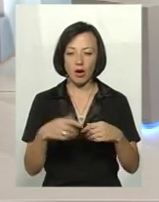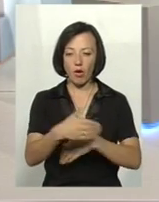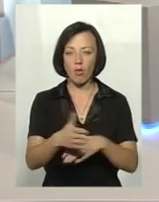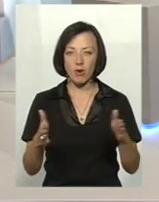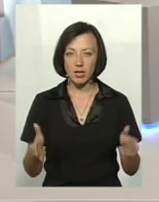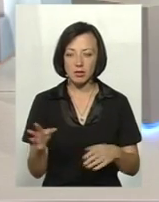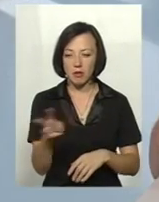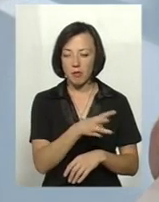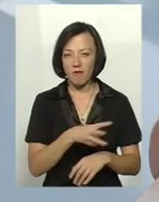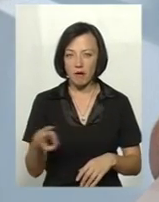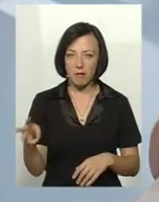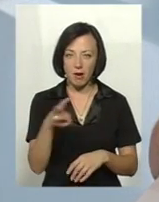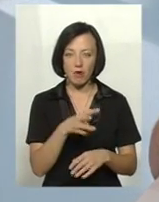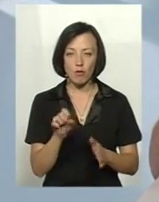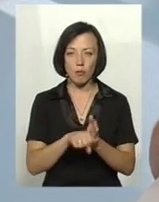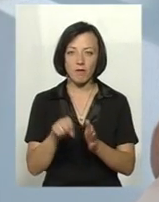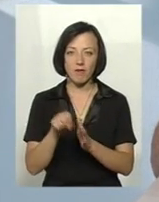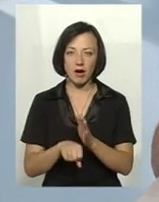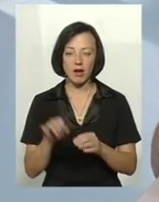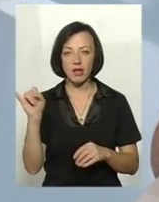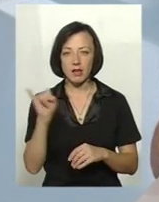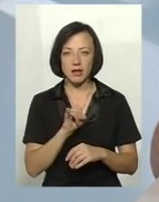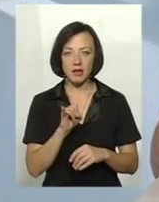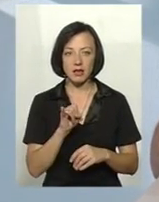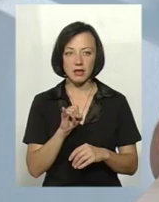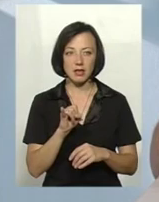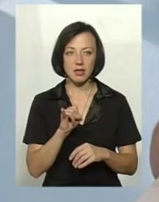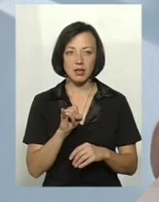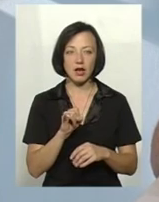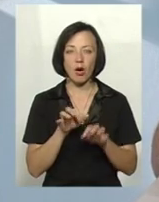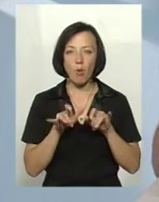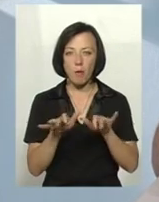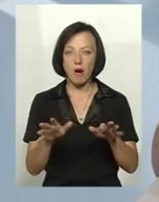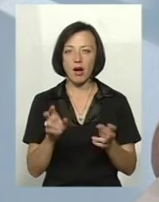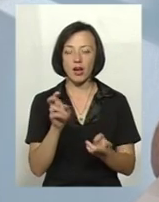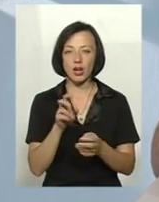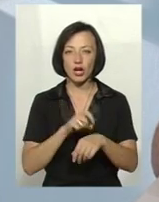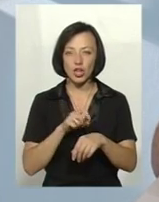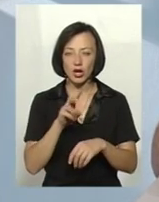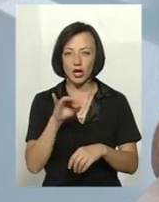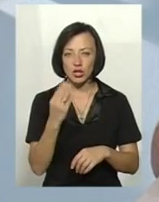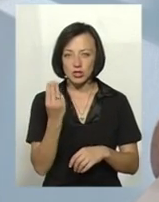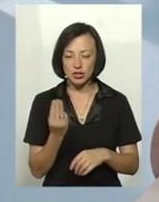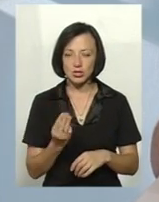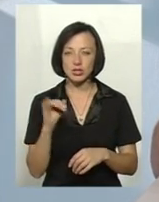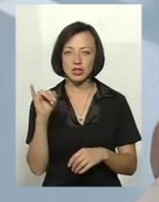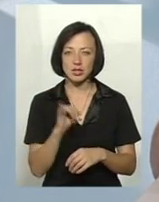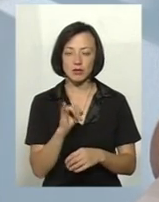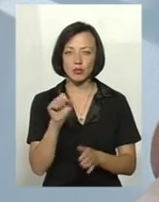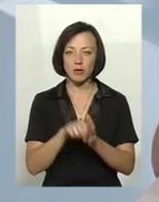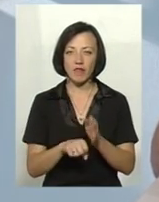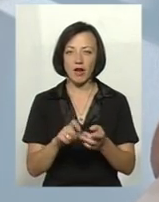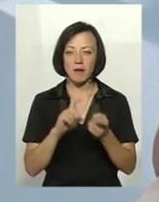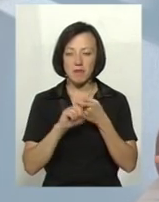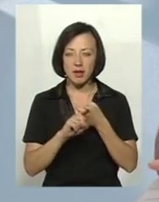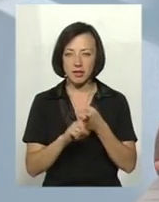повипалювати, воно вбиває і комах, і кліщів, які можуть переносити, і вбиває і